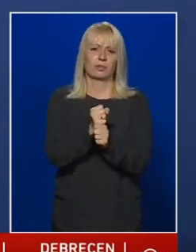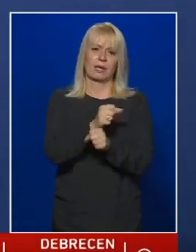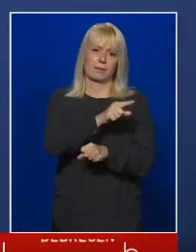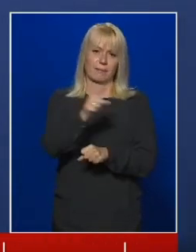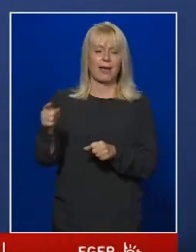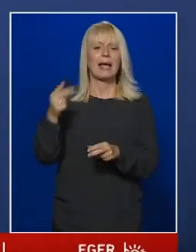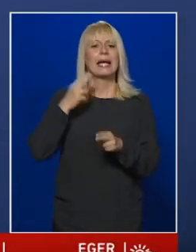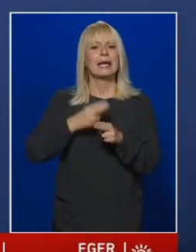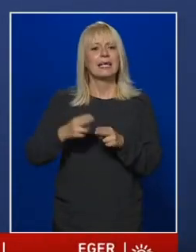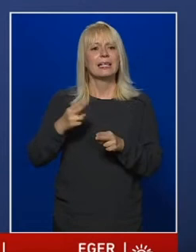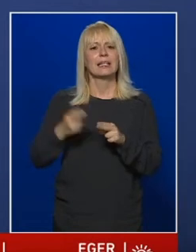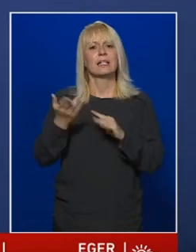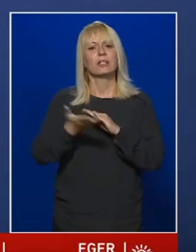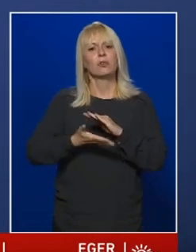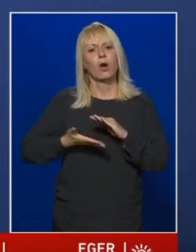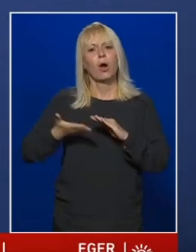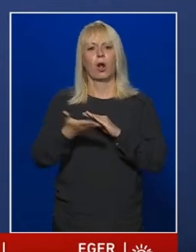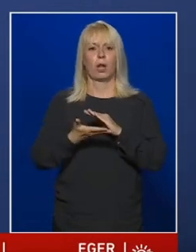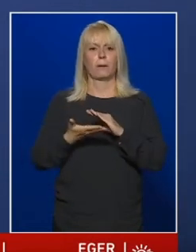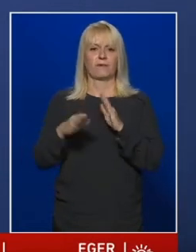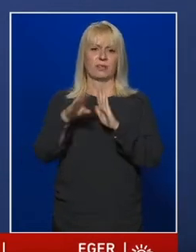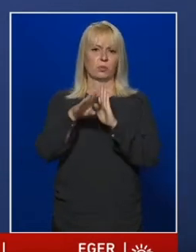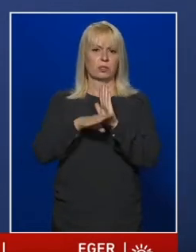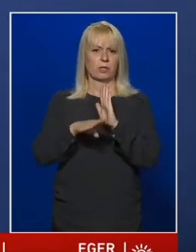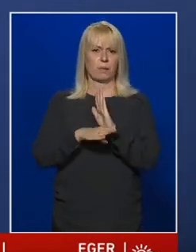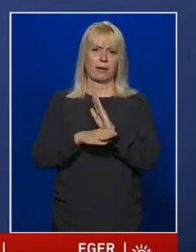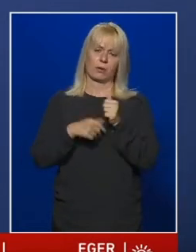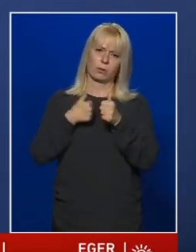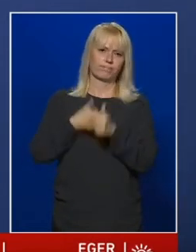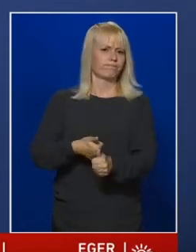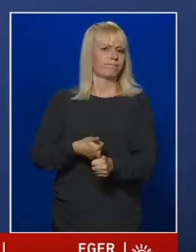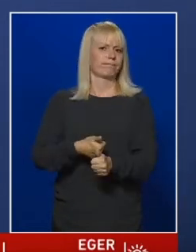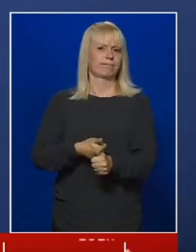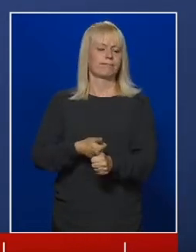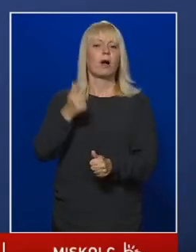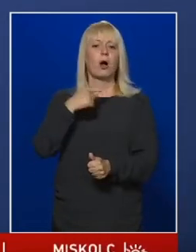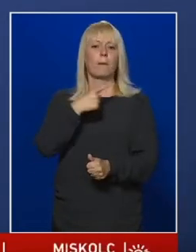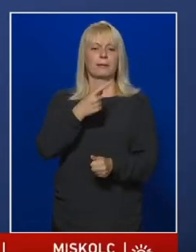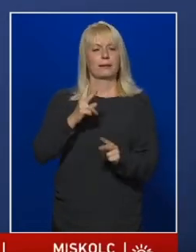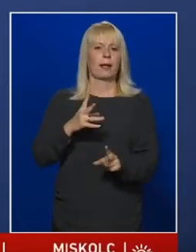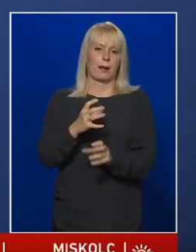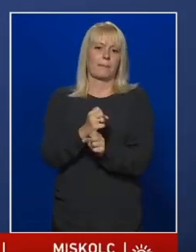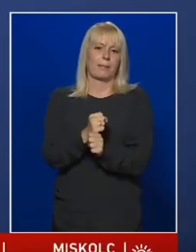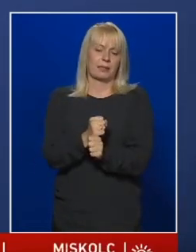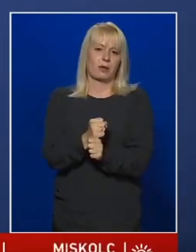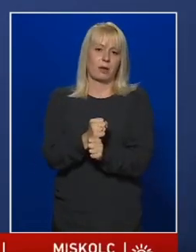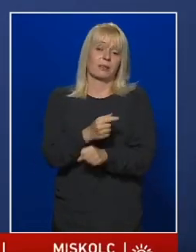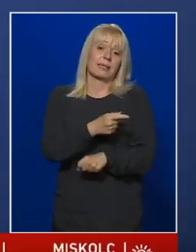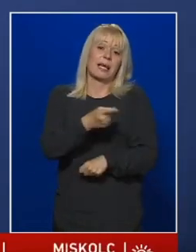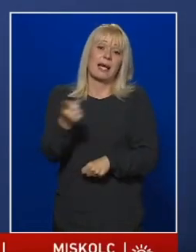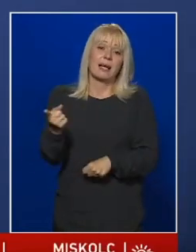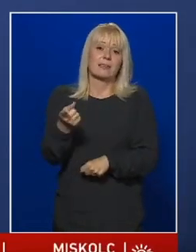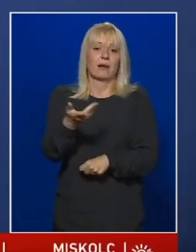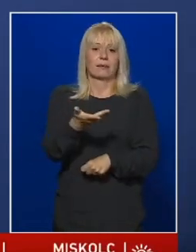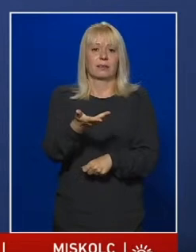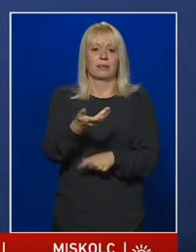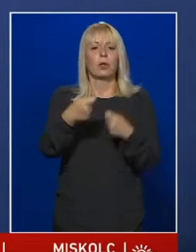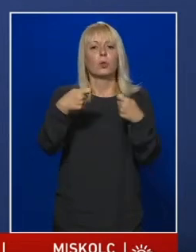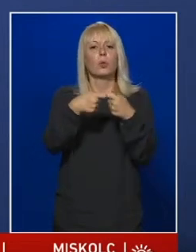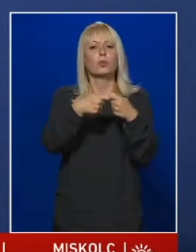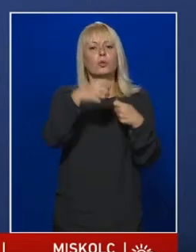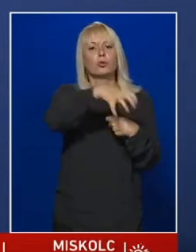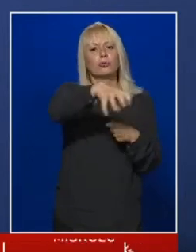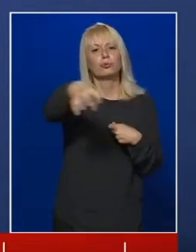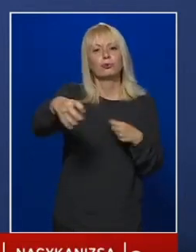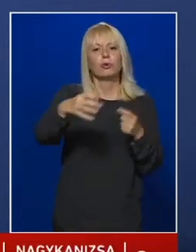azokat a higién és alapvető szabályokat, amelyeket be kell tartanunk ezeknél a közös